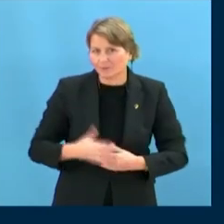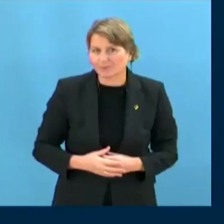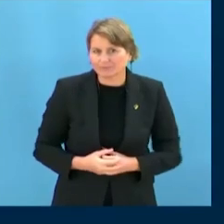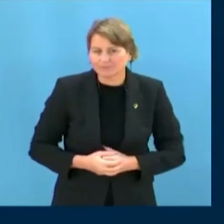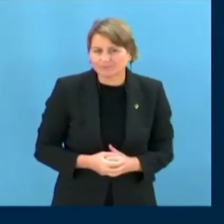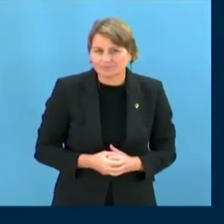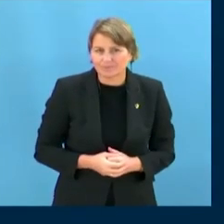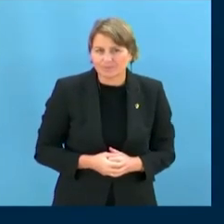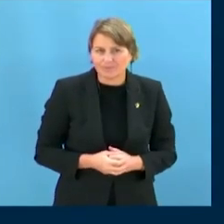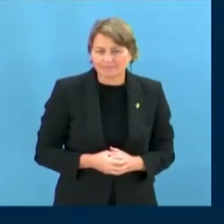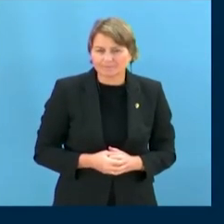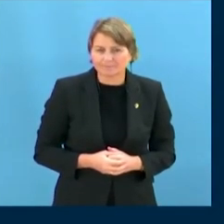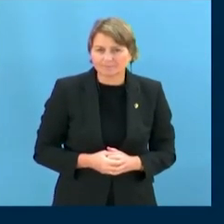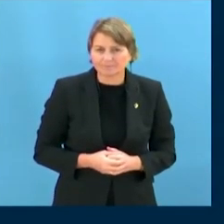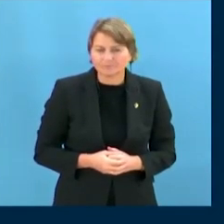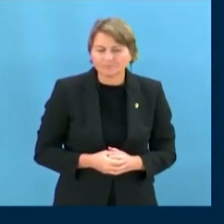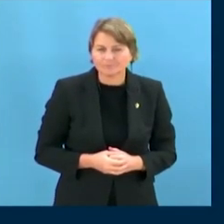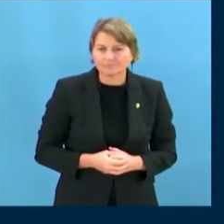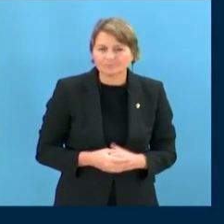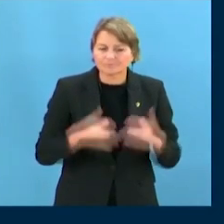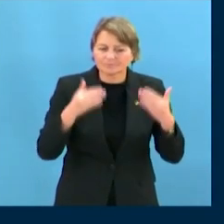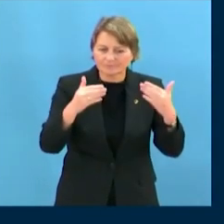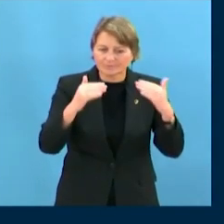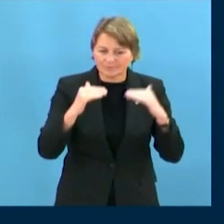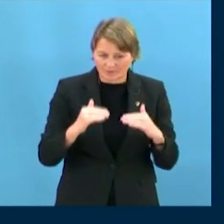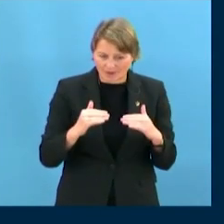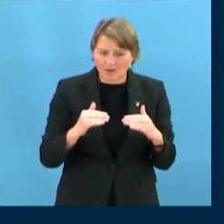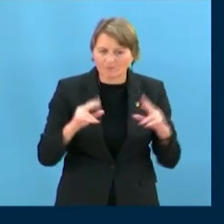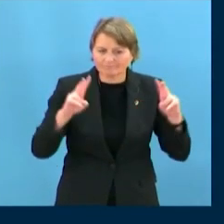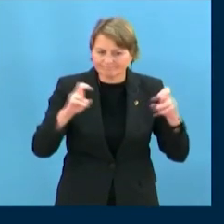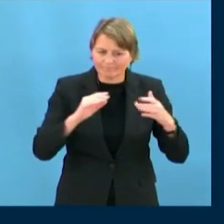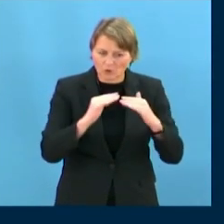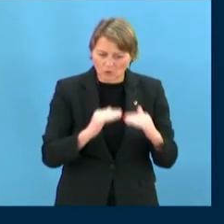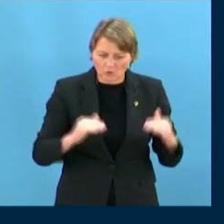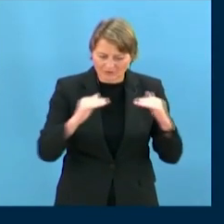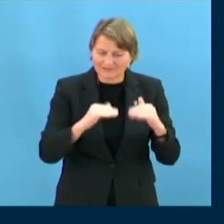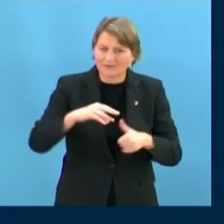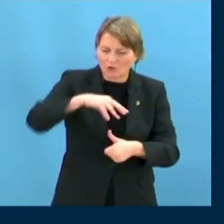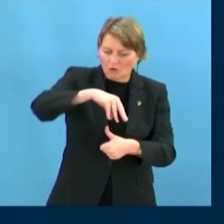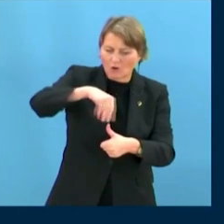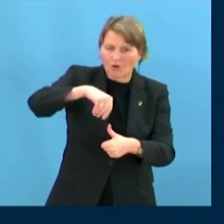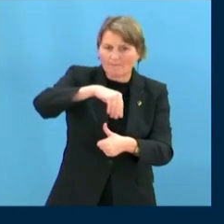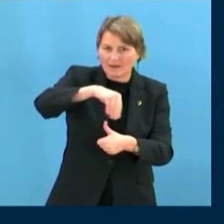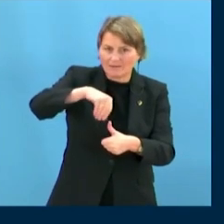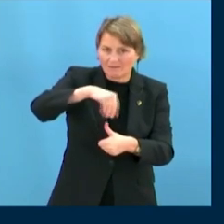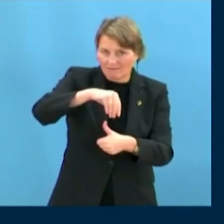Maintenant, je donne la parole à l'Assemblée des Armeniens de l'Armène